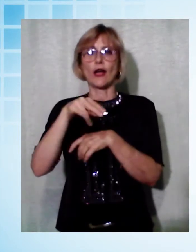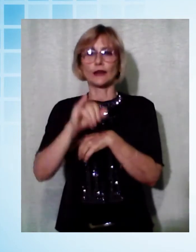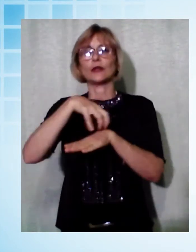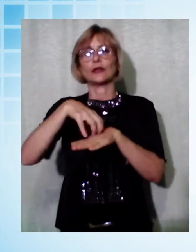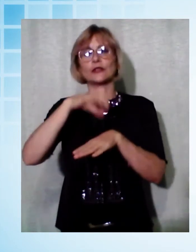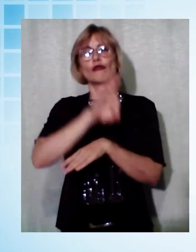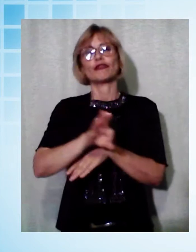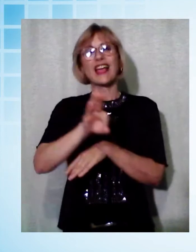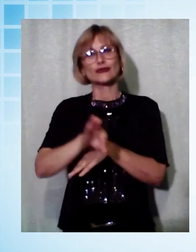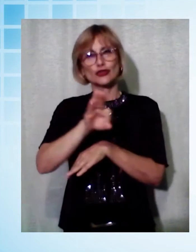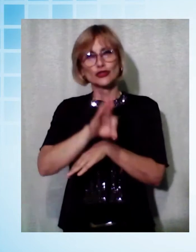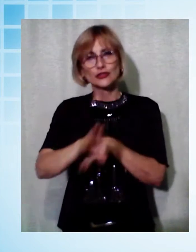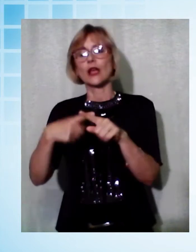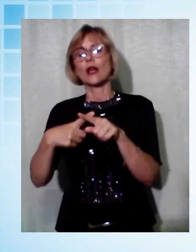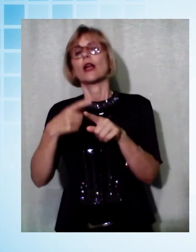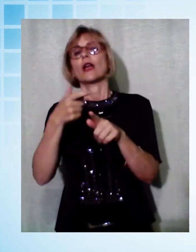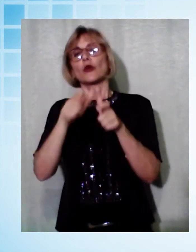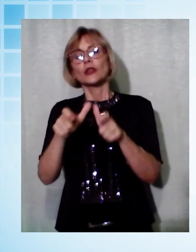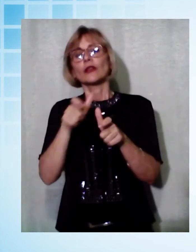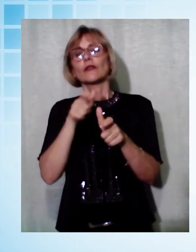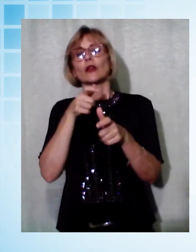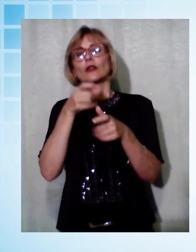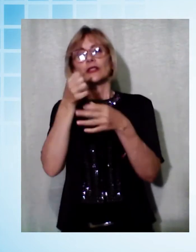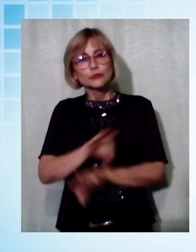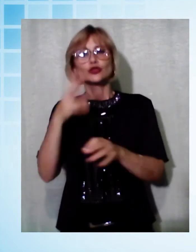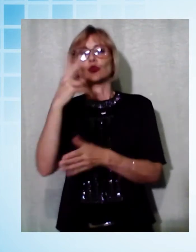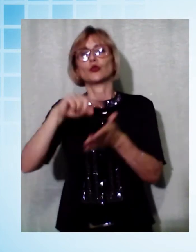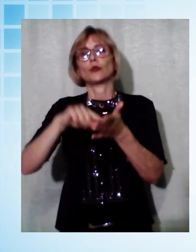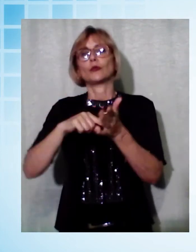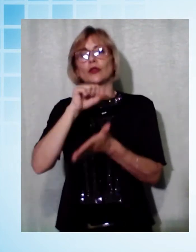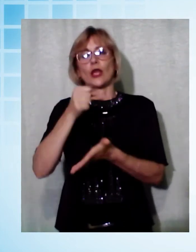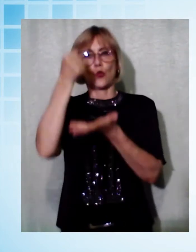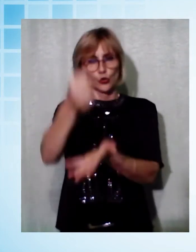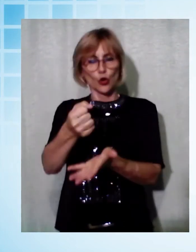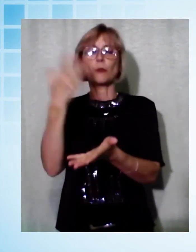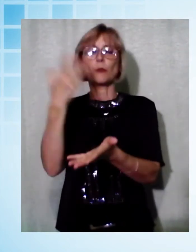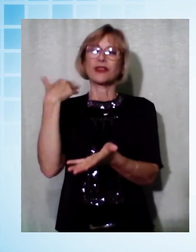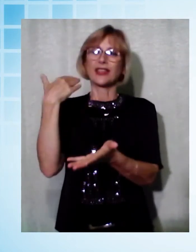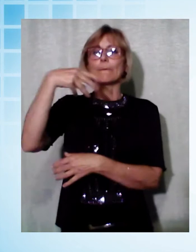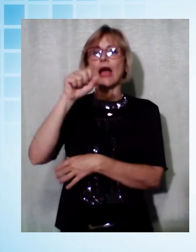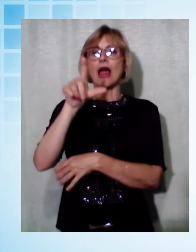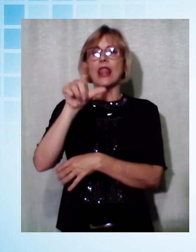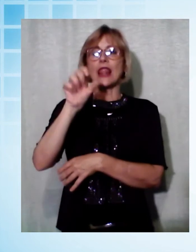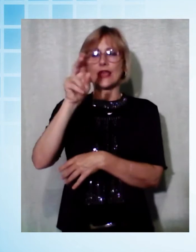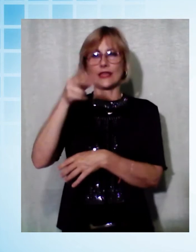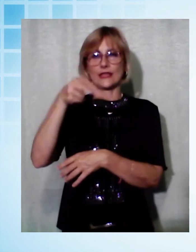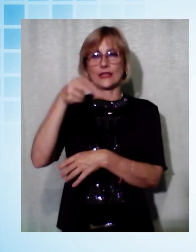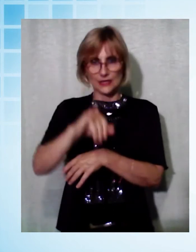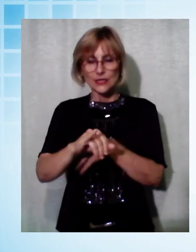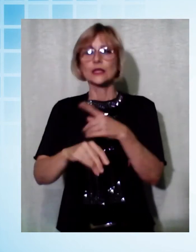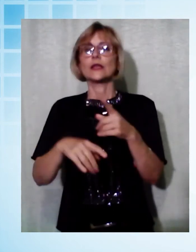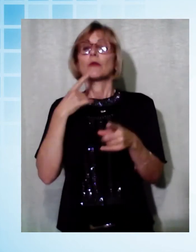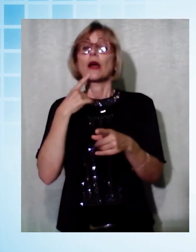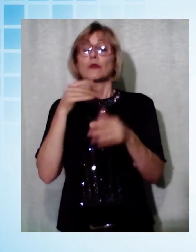aveva messo a disposizione 2 milioni di euro alla loro amministrazione Mallegni, per realizzare il museo con le opere donate dalla famiglia del celebre